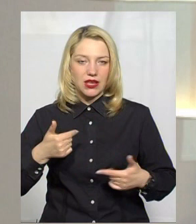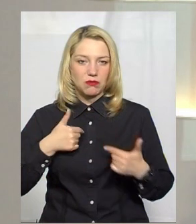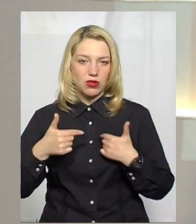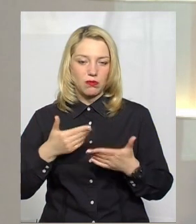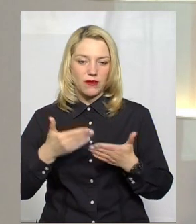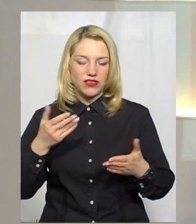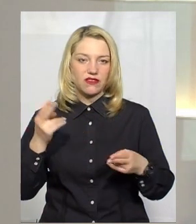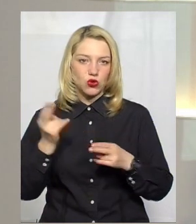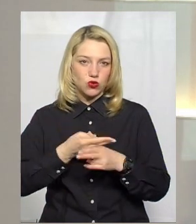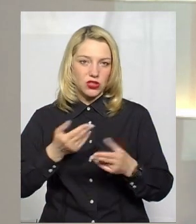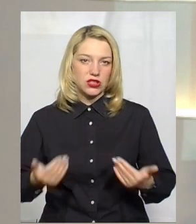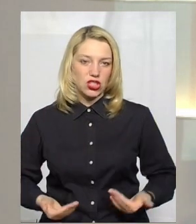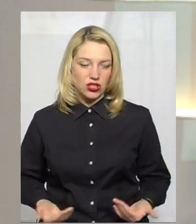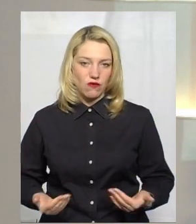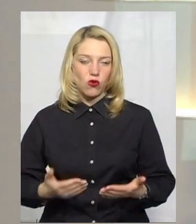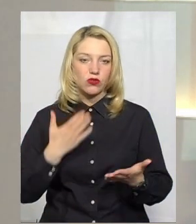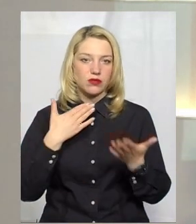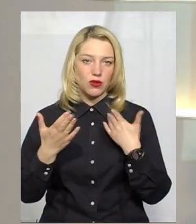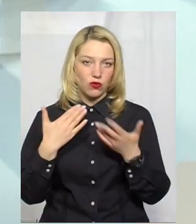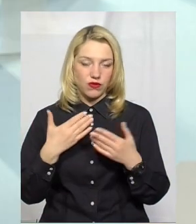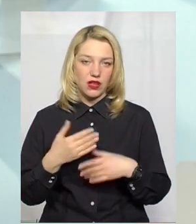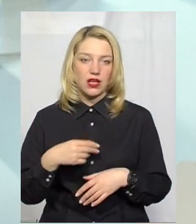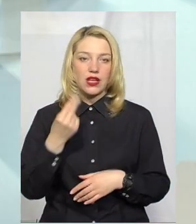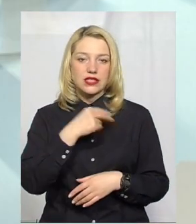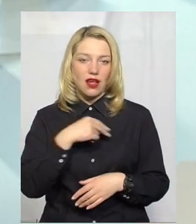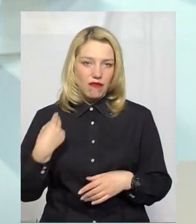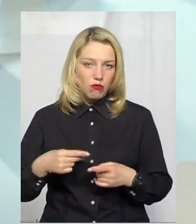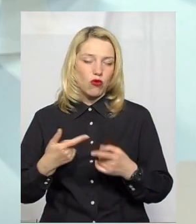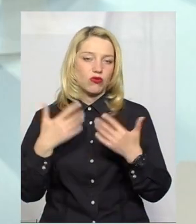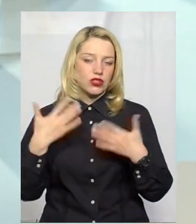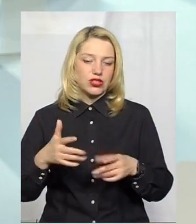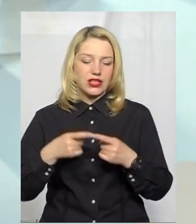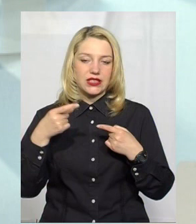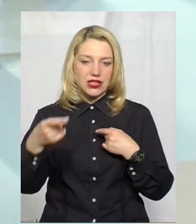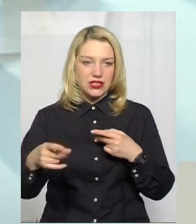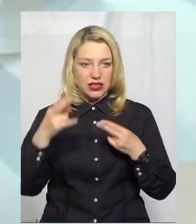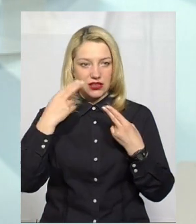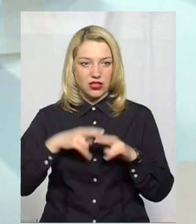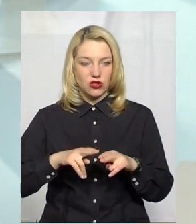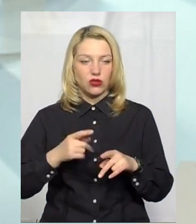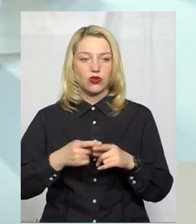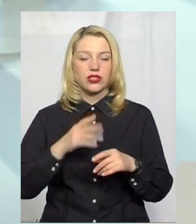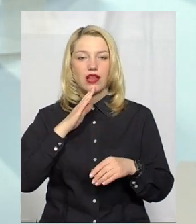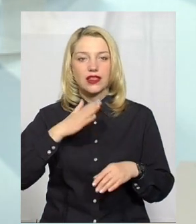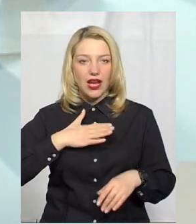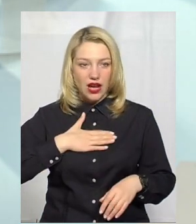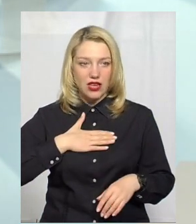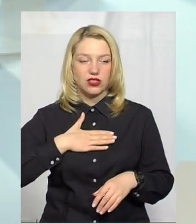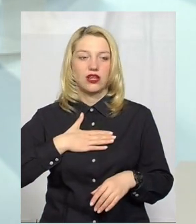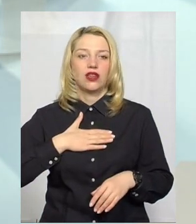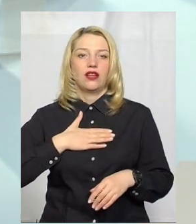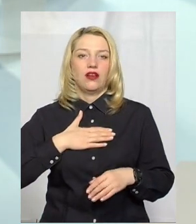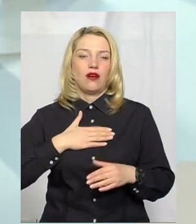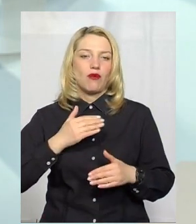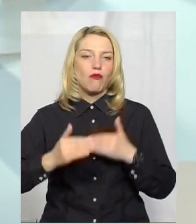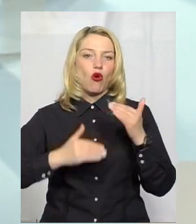відсутності живого спілкування. Слава Богу, зараз дистанційні технології, верніше, наш прогрес